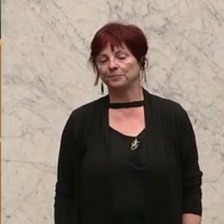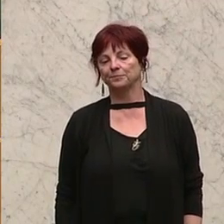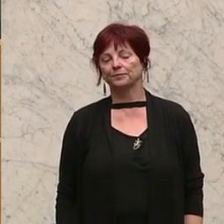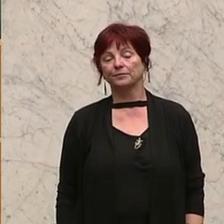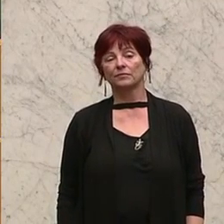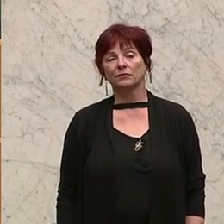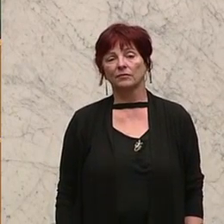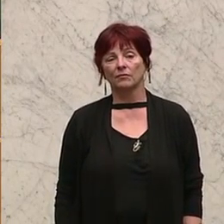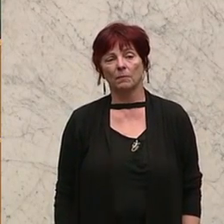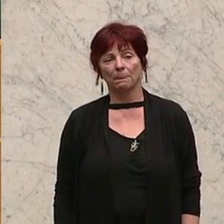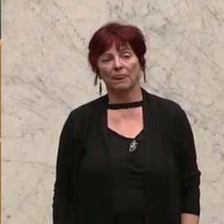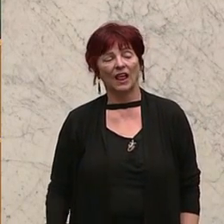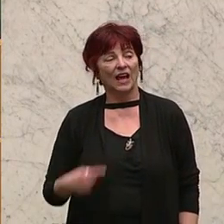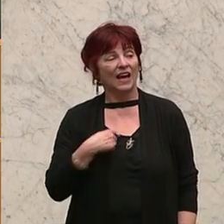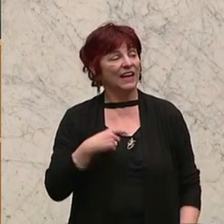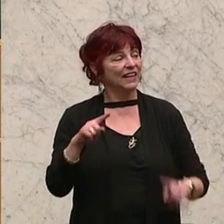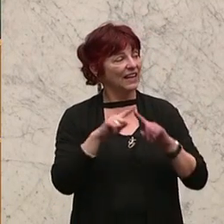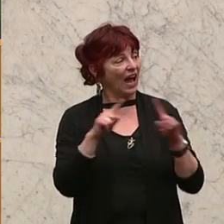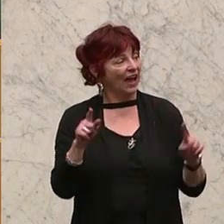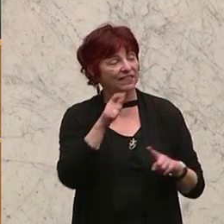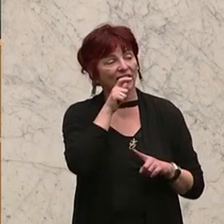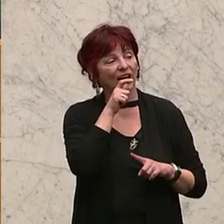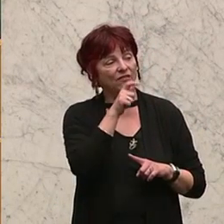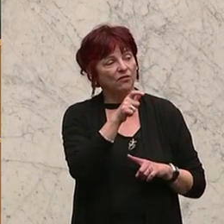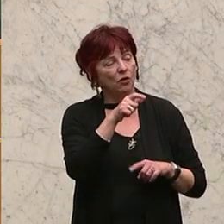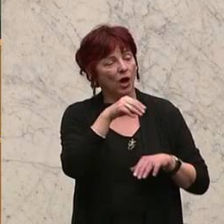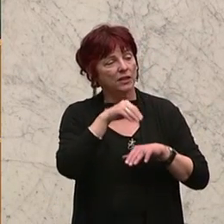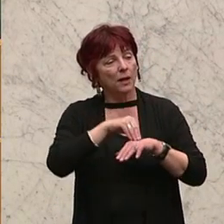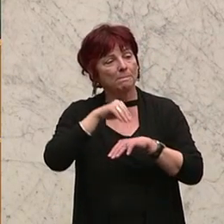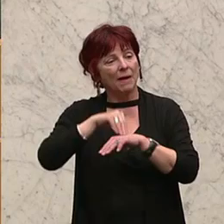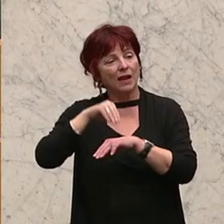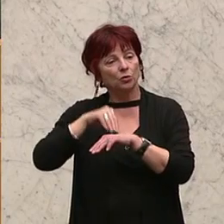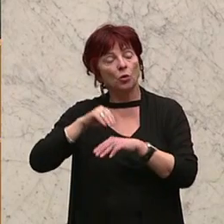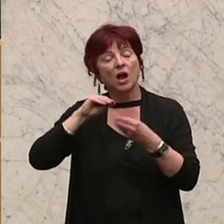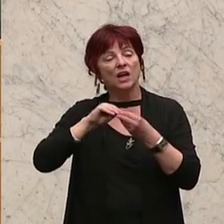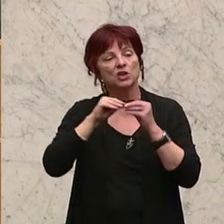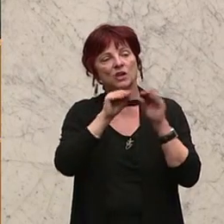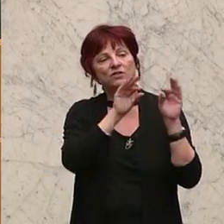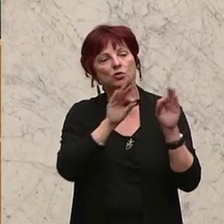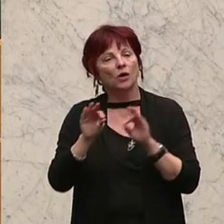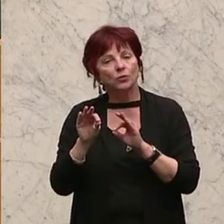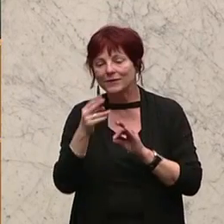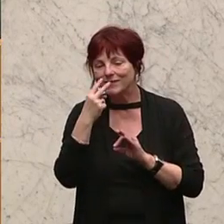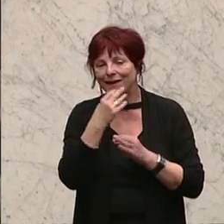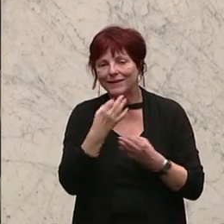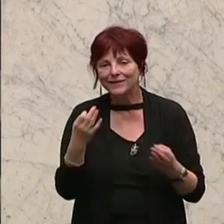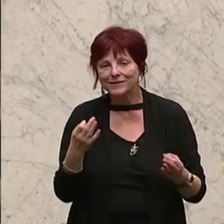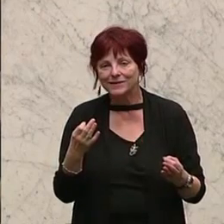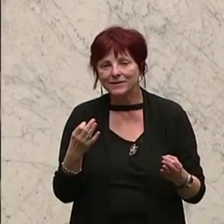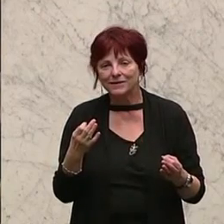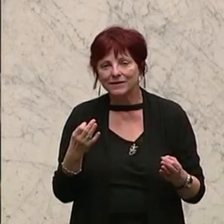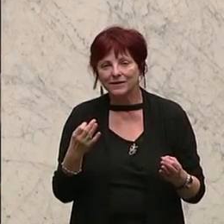Ich sehe jetzt keine weitere Wortmeldung zur Geschäftsordnung. Zur Geschäftsordnung. Zur Geschäftsordnung, nein.